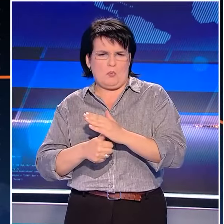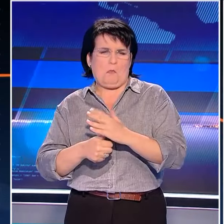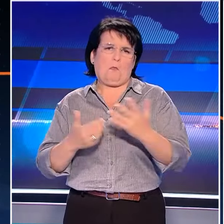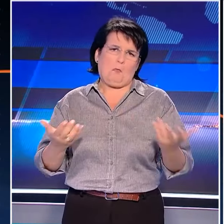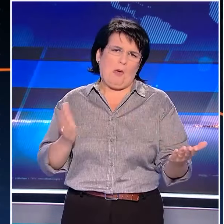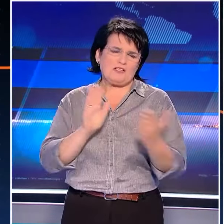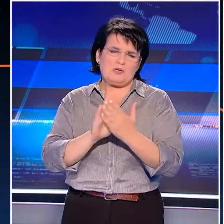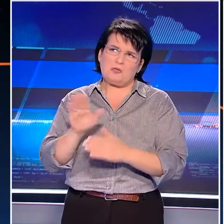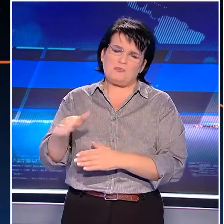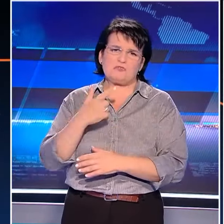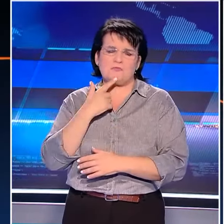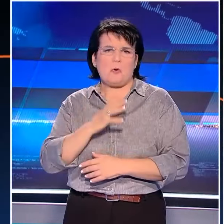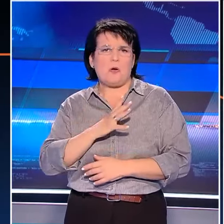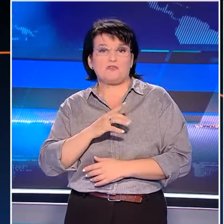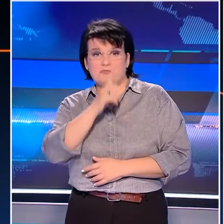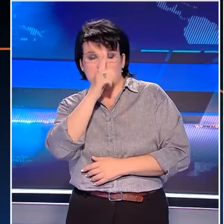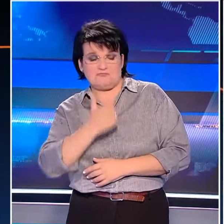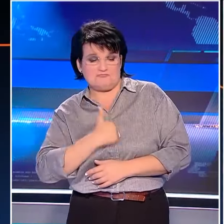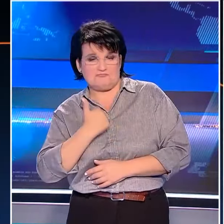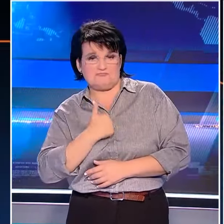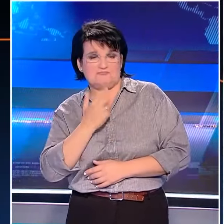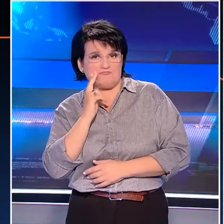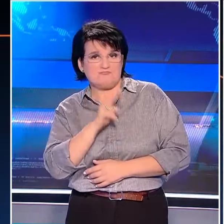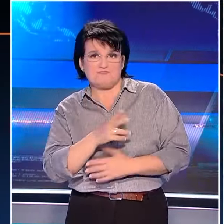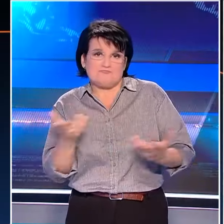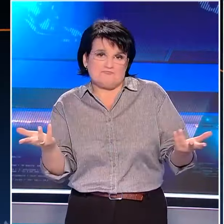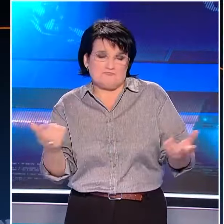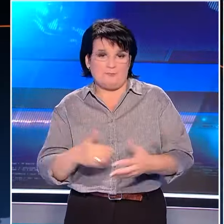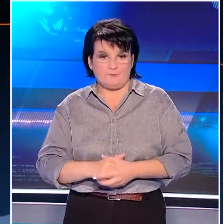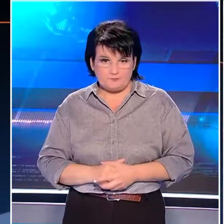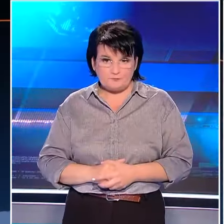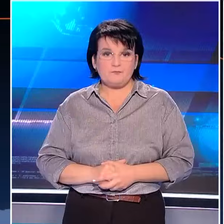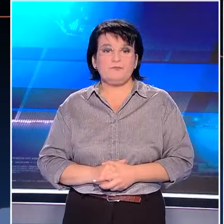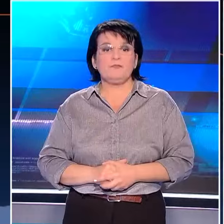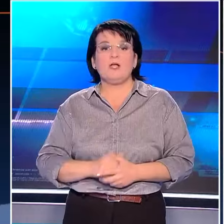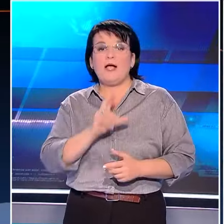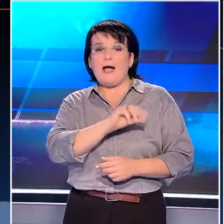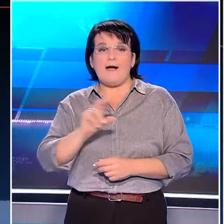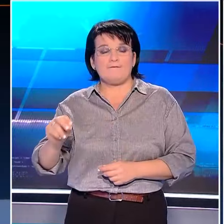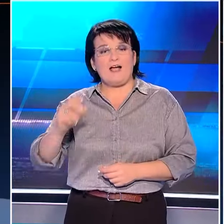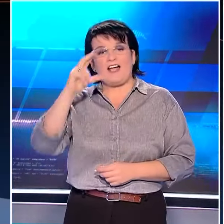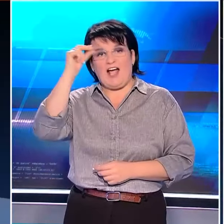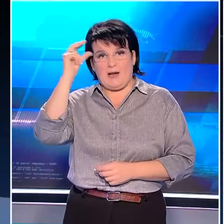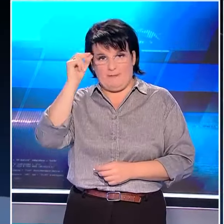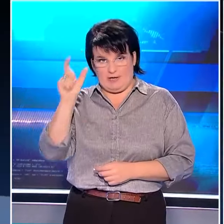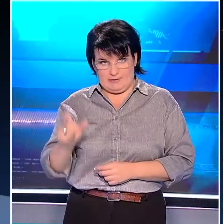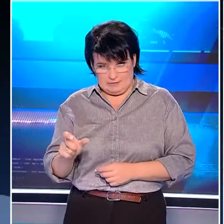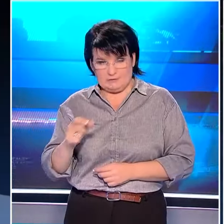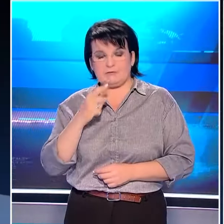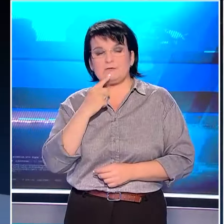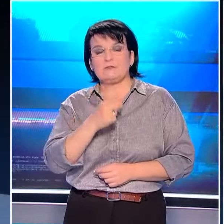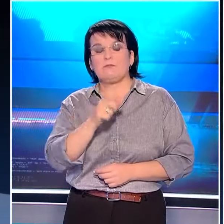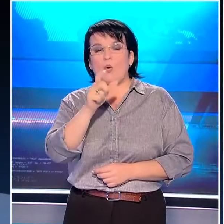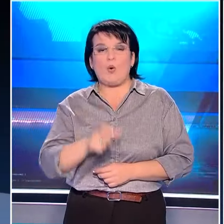γιατί να μην τους θεωρήσει ο κόσμος αλαζώνες. Στο ιδιόμικο σκήματος αλλά σε πιο υπιουστόν σου ο Κώστας Καραμαλής ο οποίος